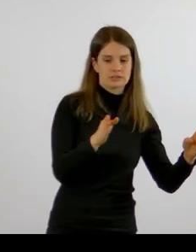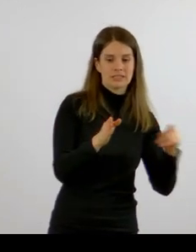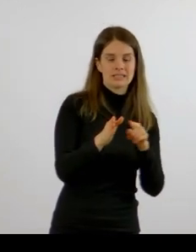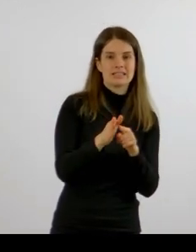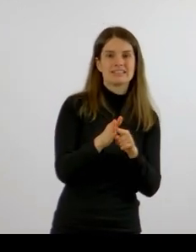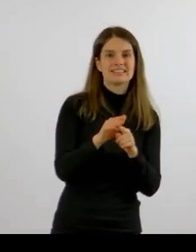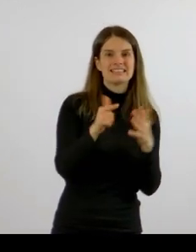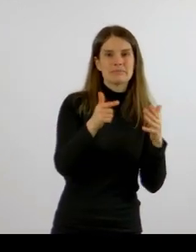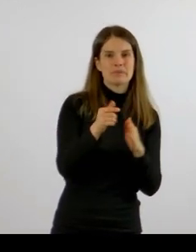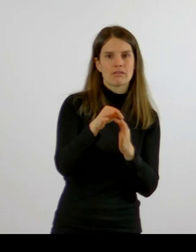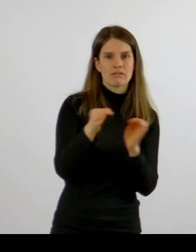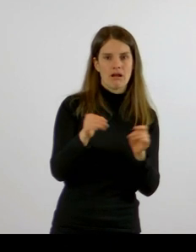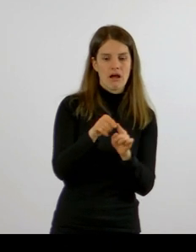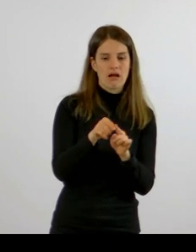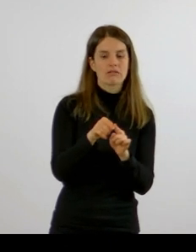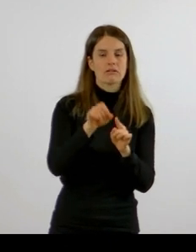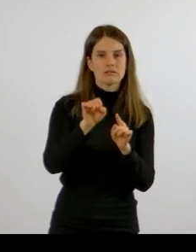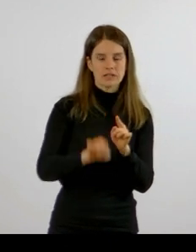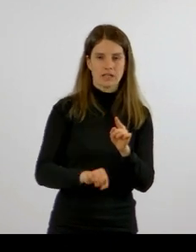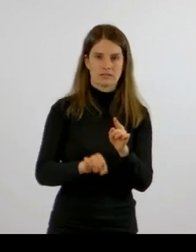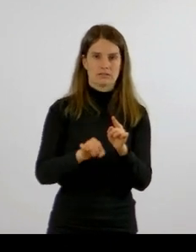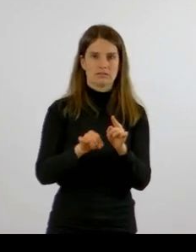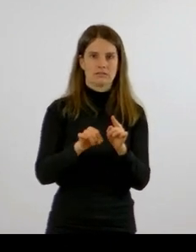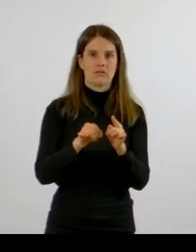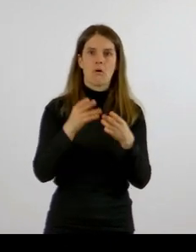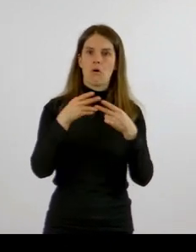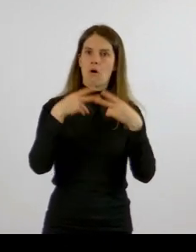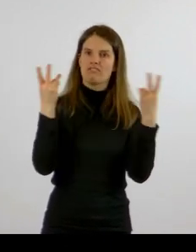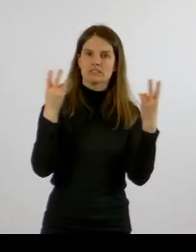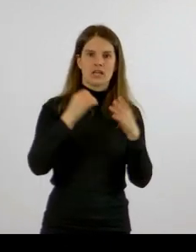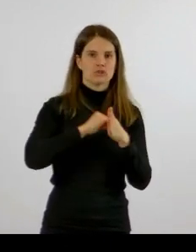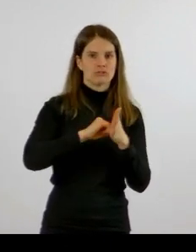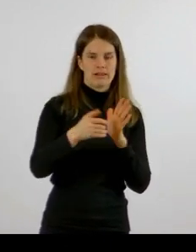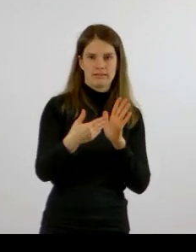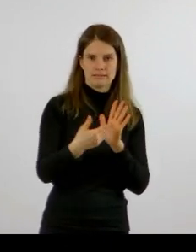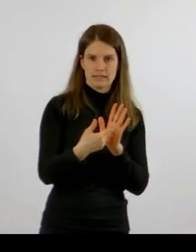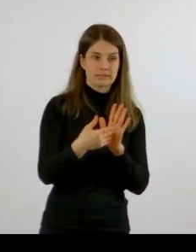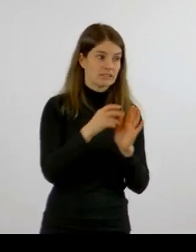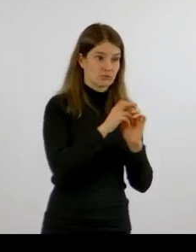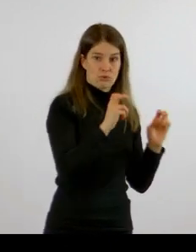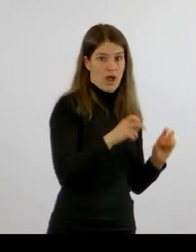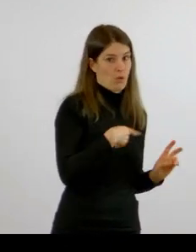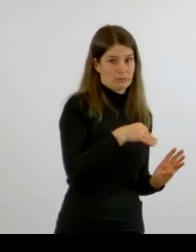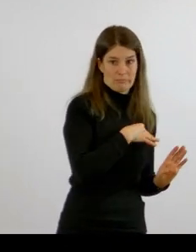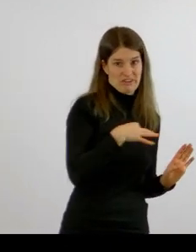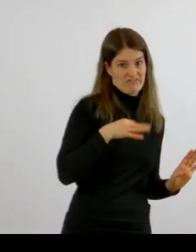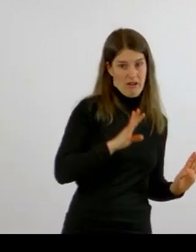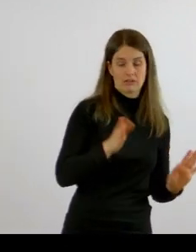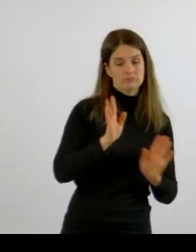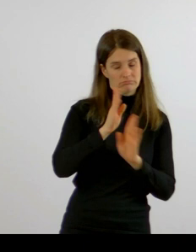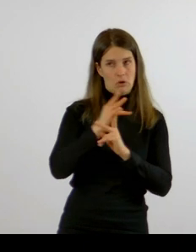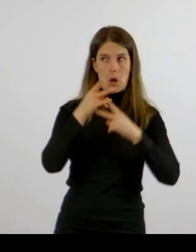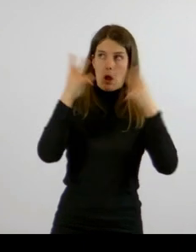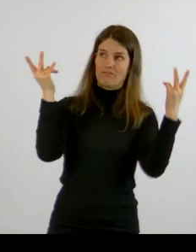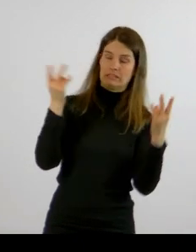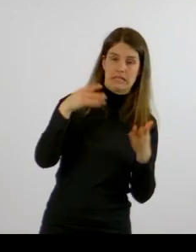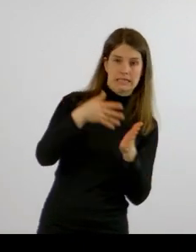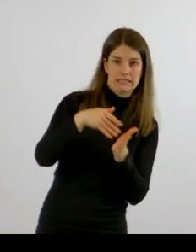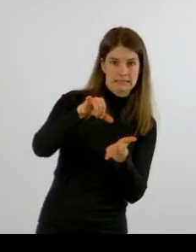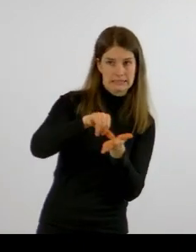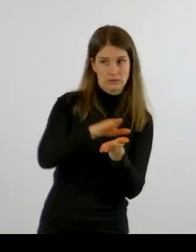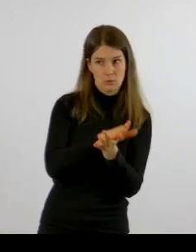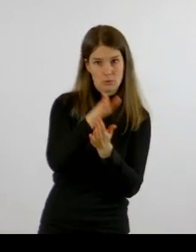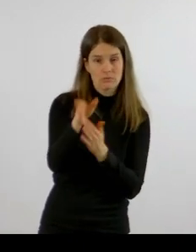siebten Tag mit einem offiziellen Schnelltest, also nicht daheim, sondern mit einem Test im Testzentrum,